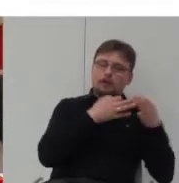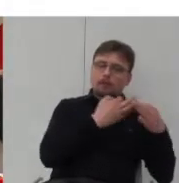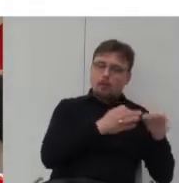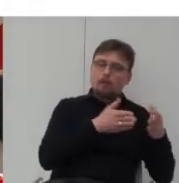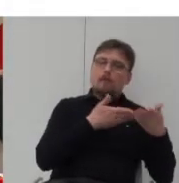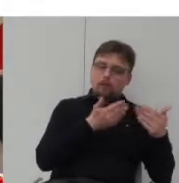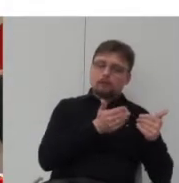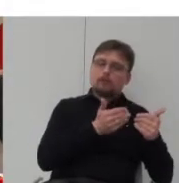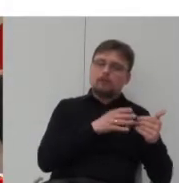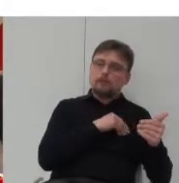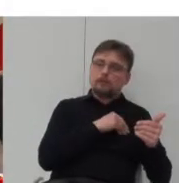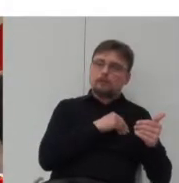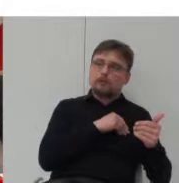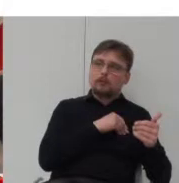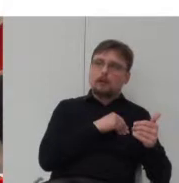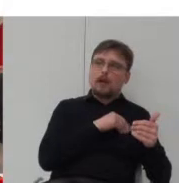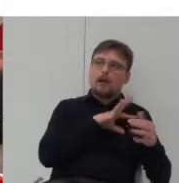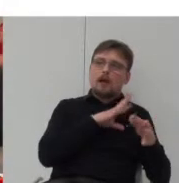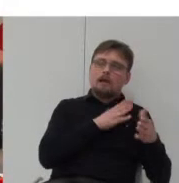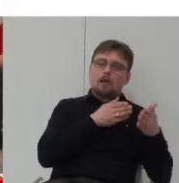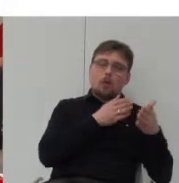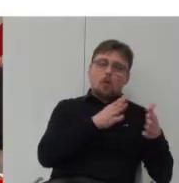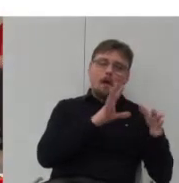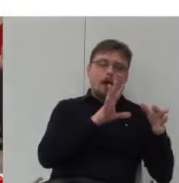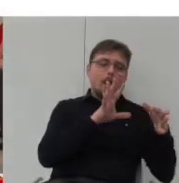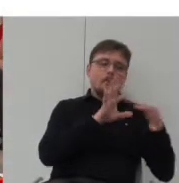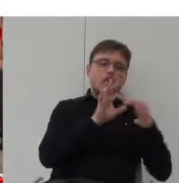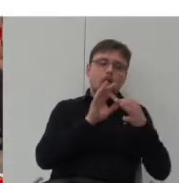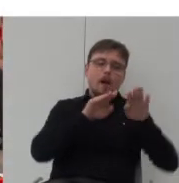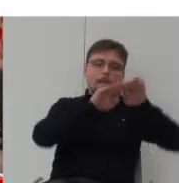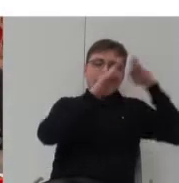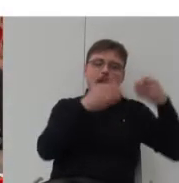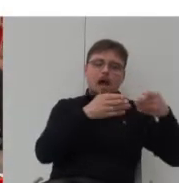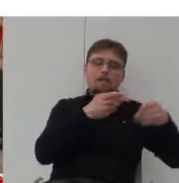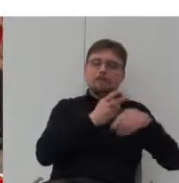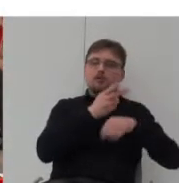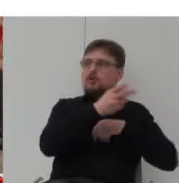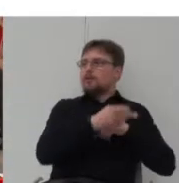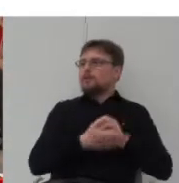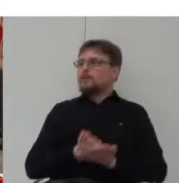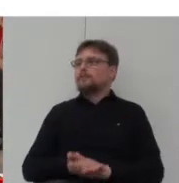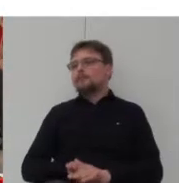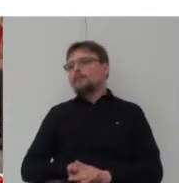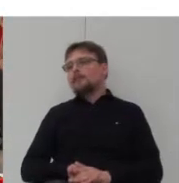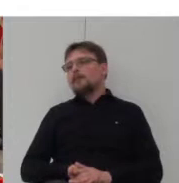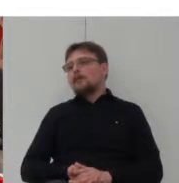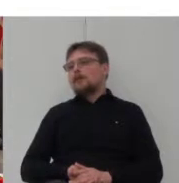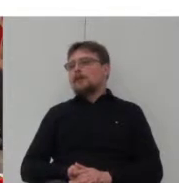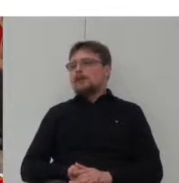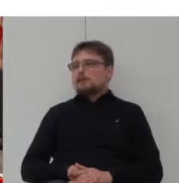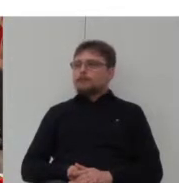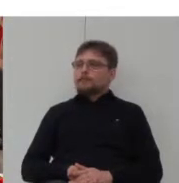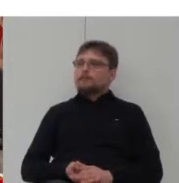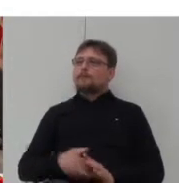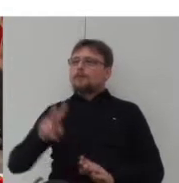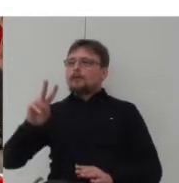I wszystkie dziedzince są połączone ze sobą z samami bram i przejść. I tutaj ulica Miejska w Wrocławiu, gdzie